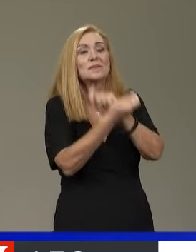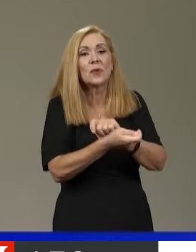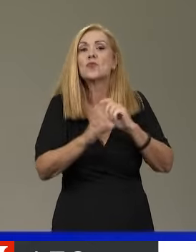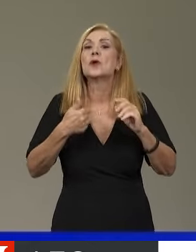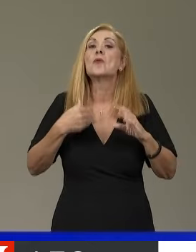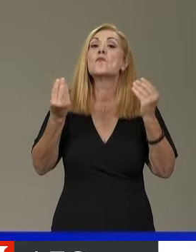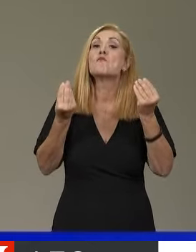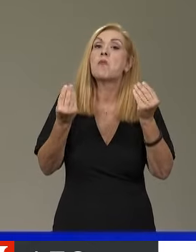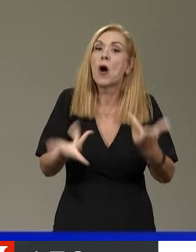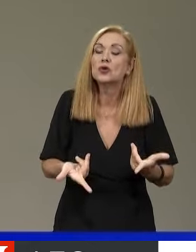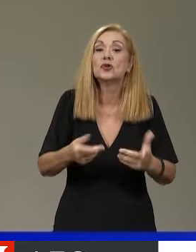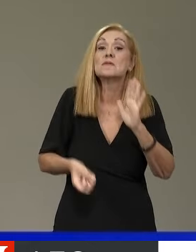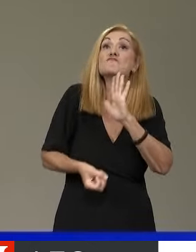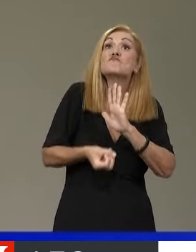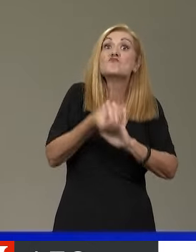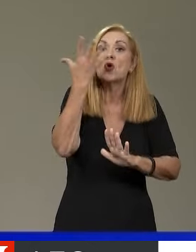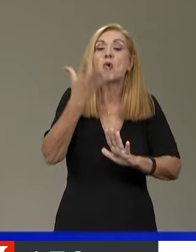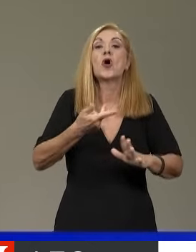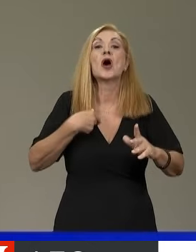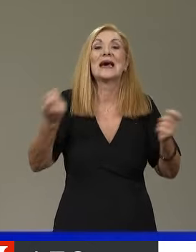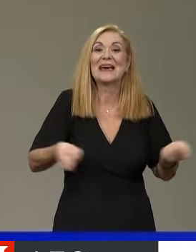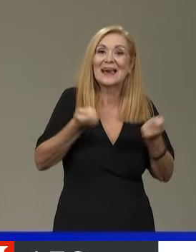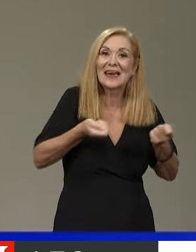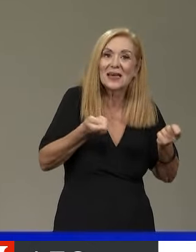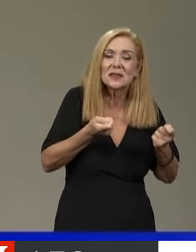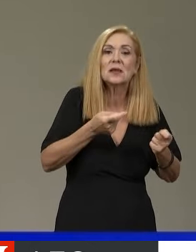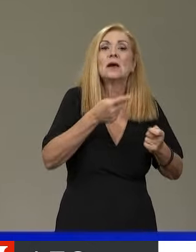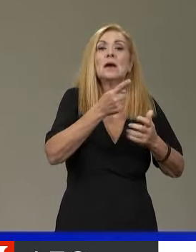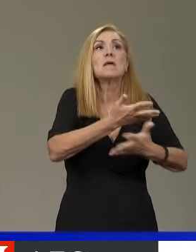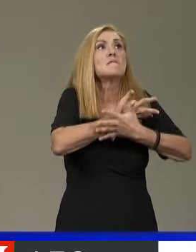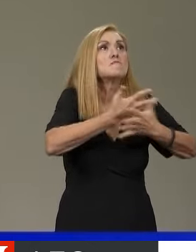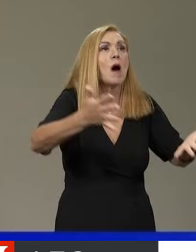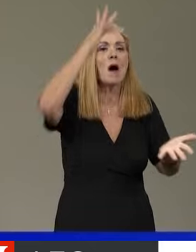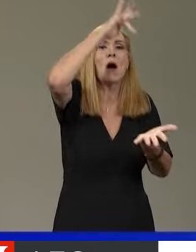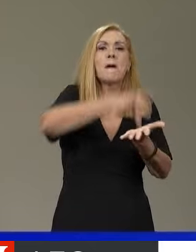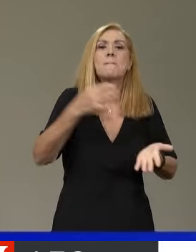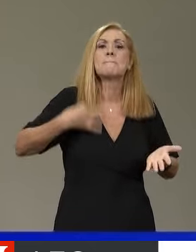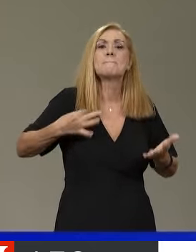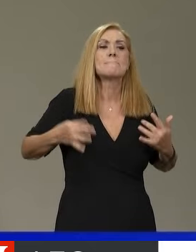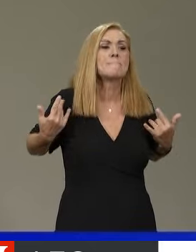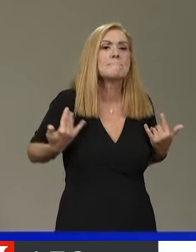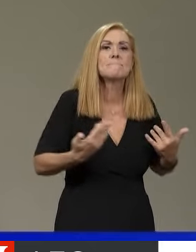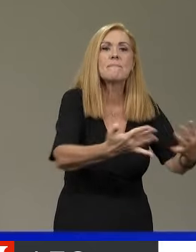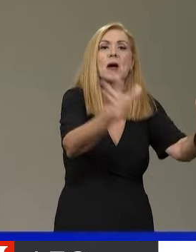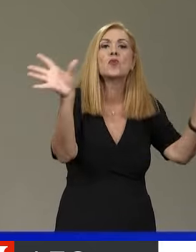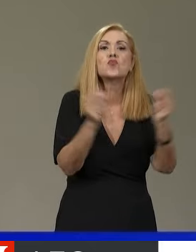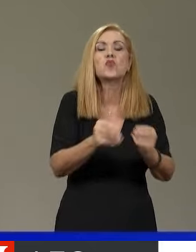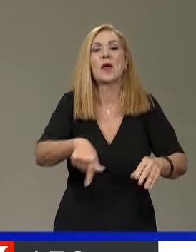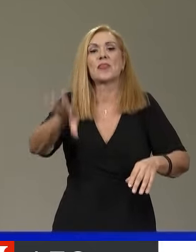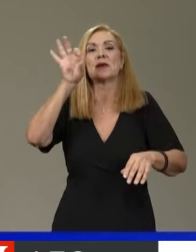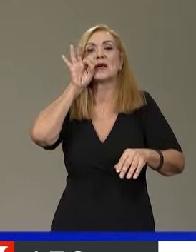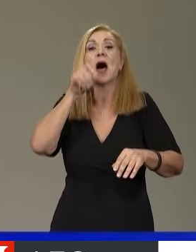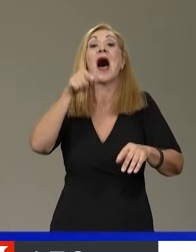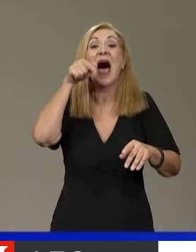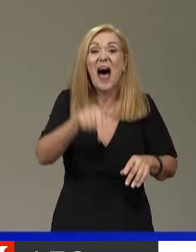μπορούμε να συνδυάσουμε νέες σύγχρονες χρήσεις, με ένα μεγάλο μητροπολιτικό πάρκο για την πόλη της Θεσσαλονίκης. Αυτό